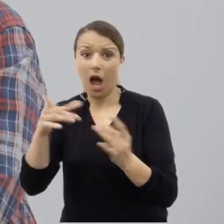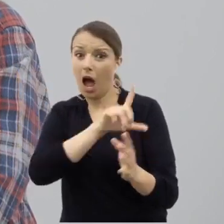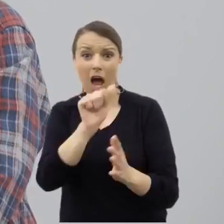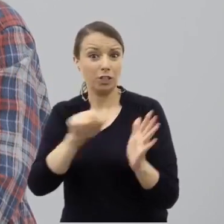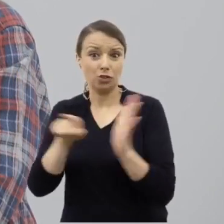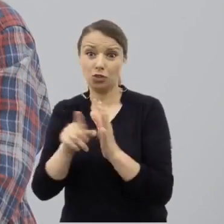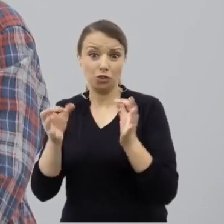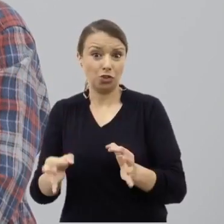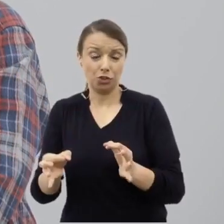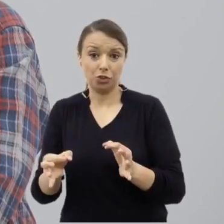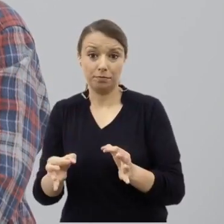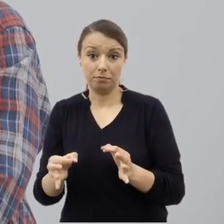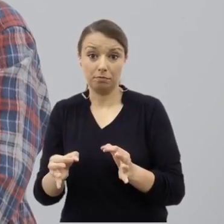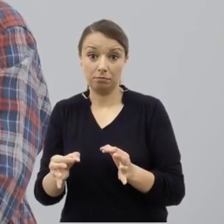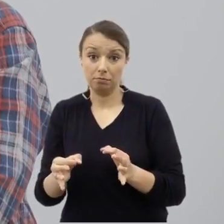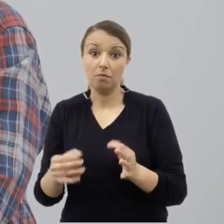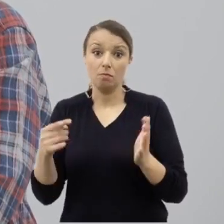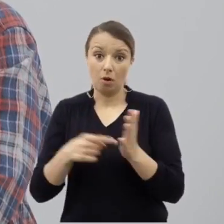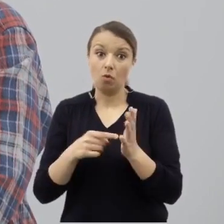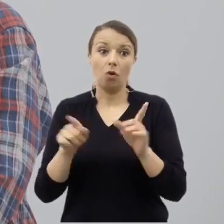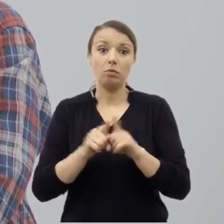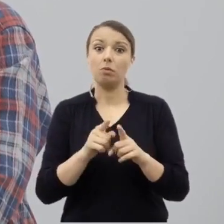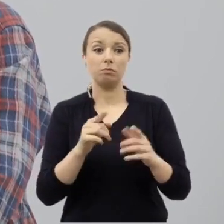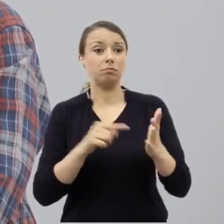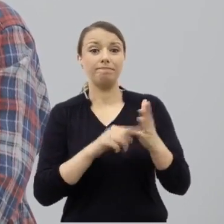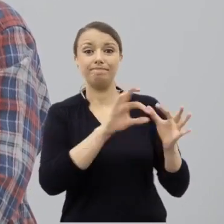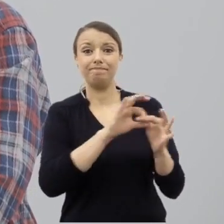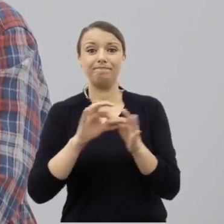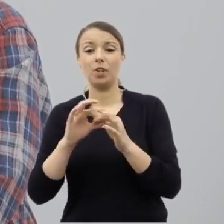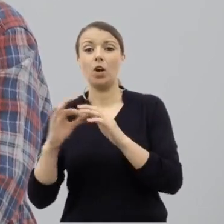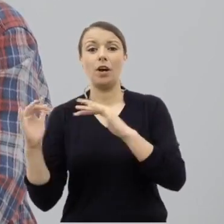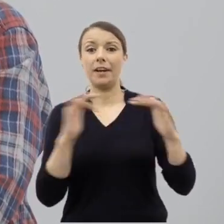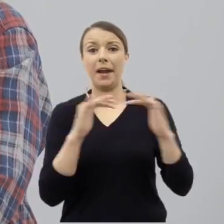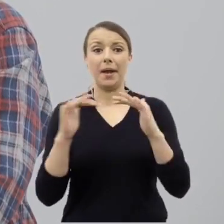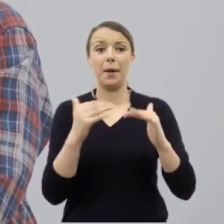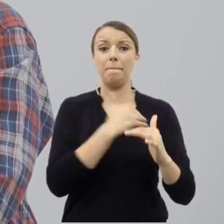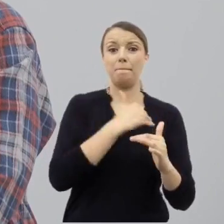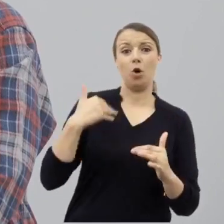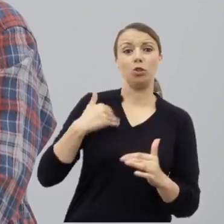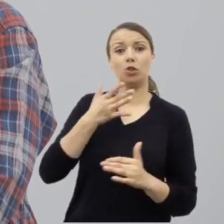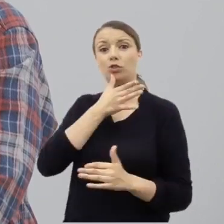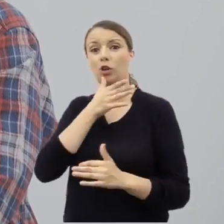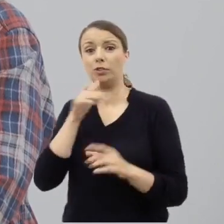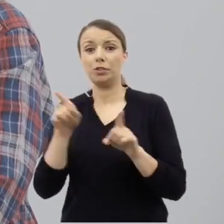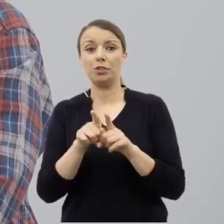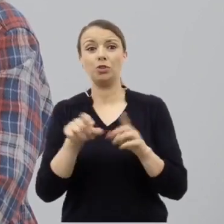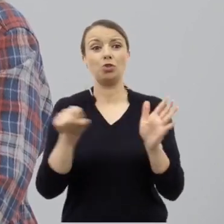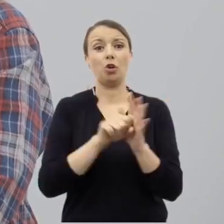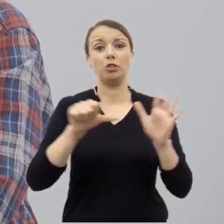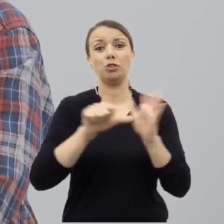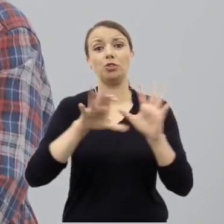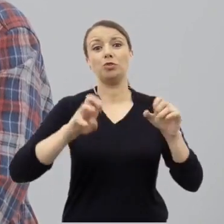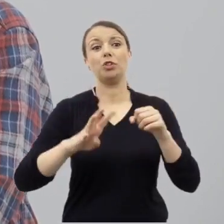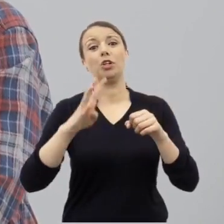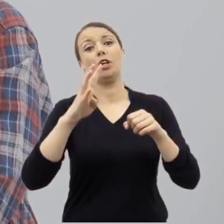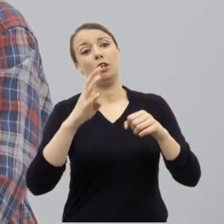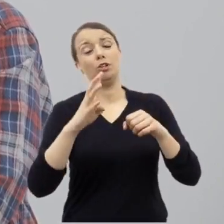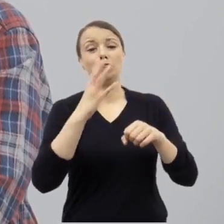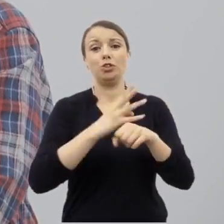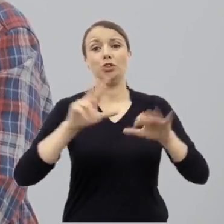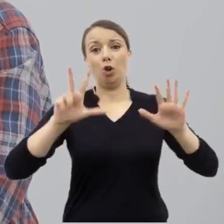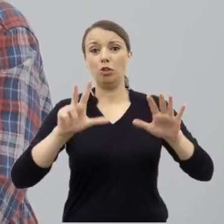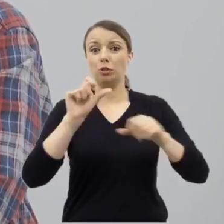stosunków polsko-żydowskich i do 1989 roku. I tak naprawdę odbija się nawet w dzisiejszych